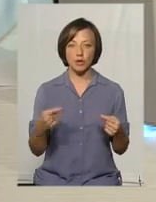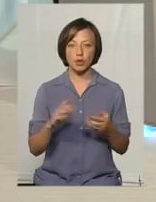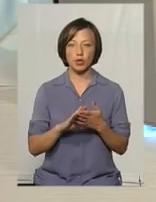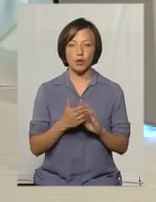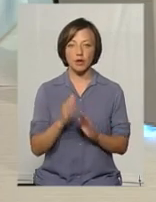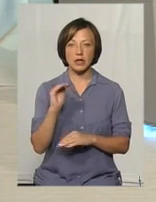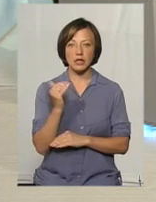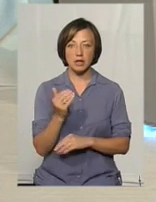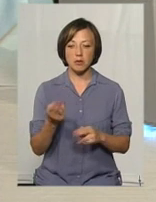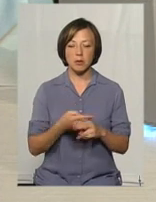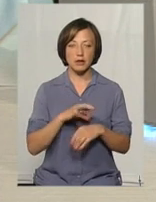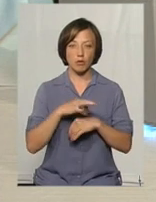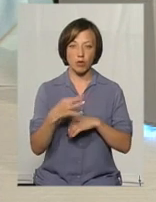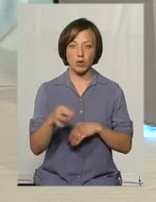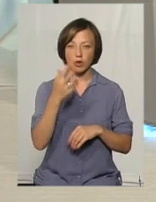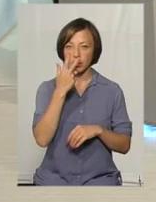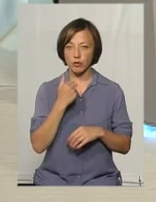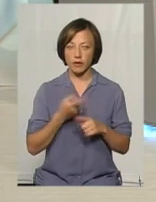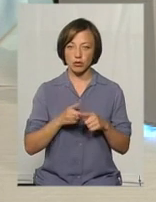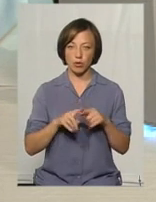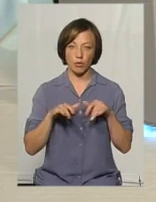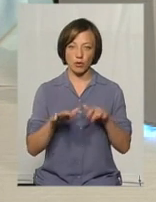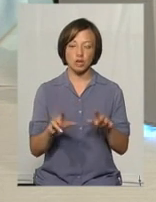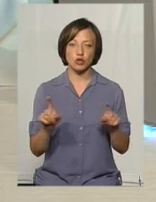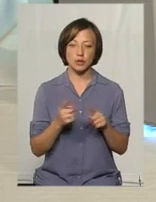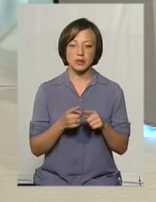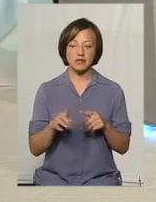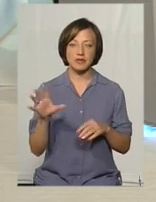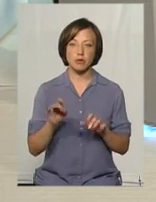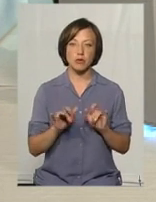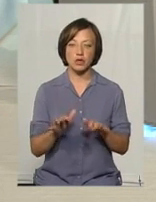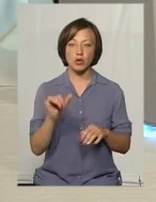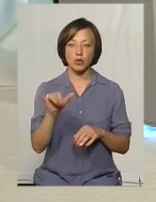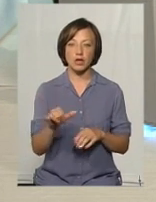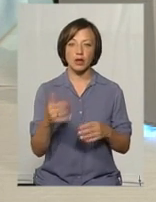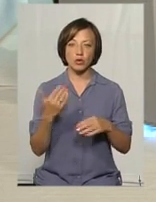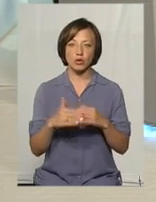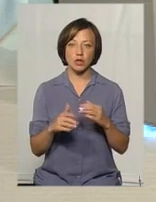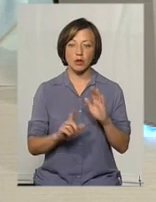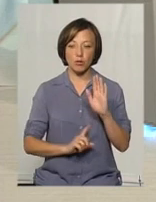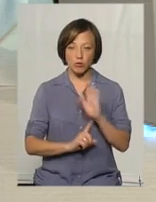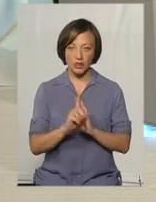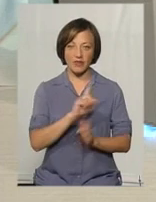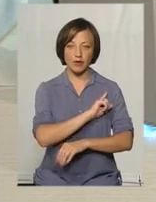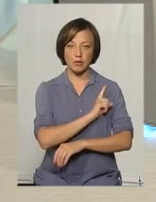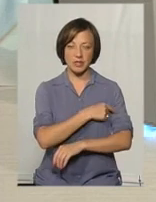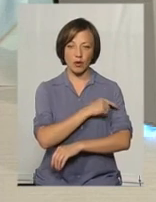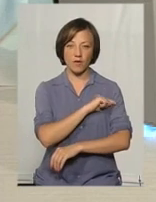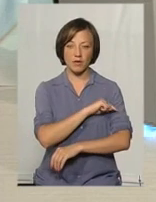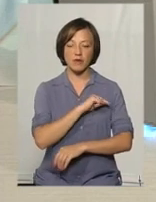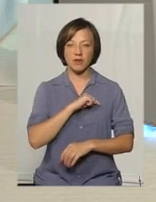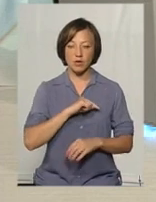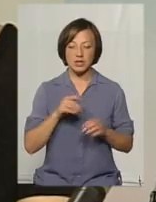можна сказати, безболісно адаптувалася до цього процесу, щоб ці процеси, які в неї вже запущені психофізіологією,